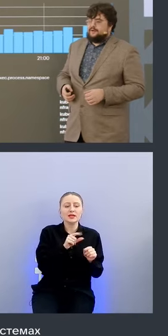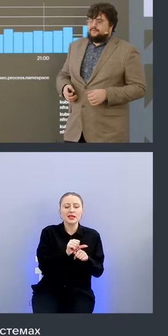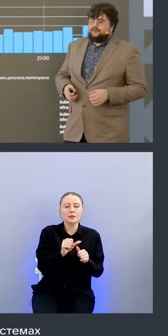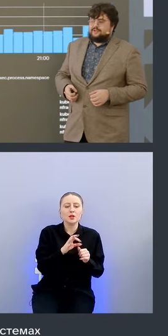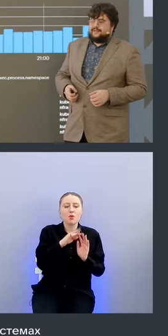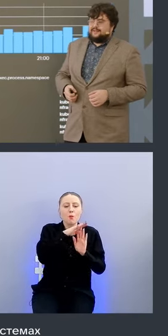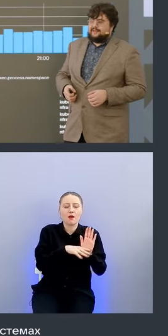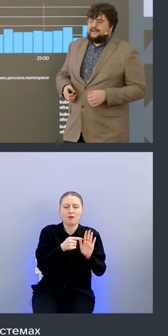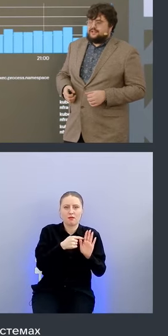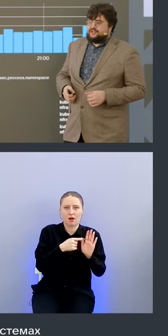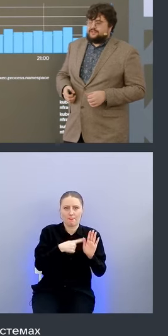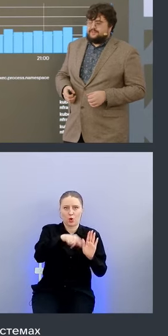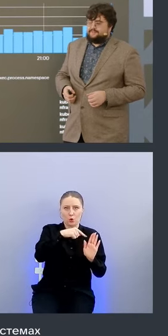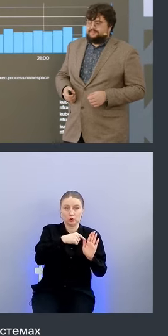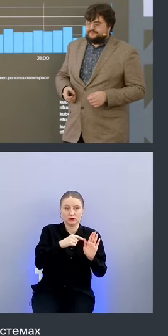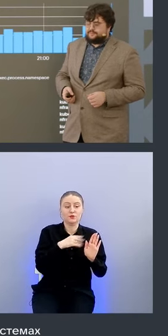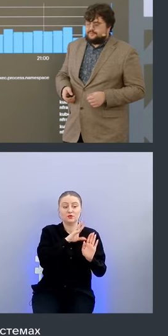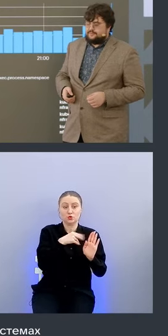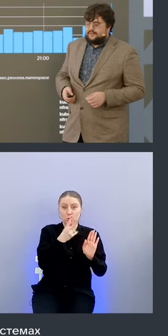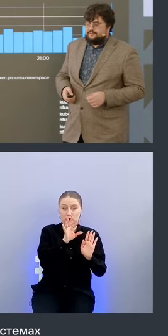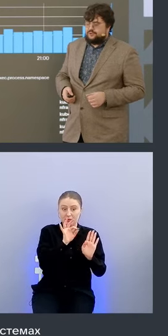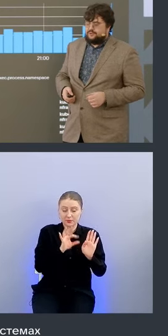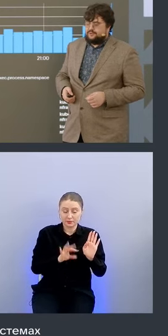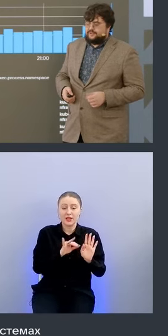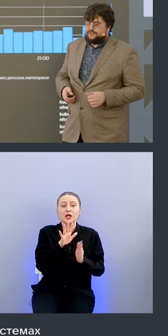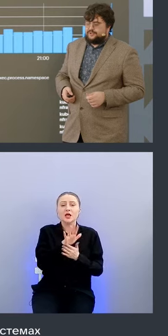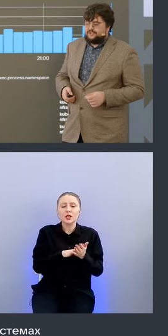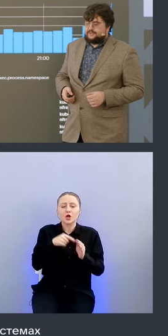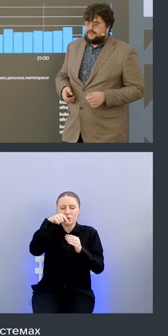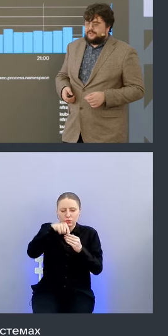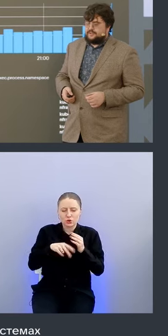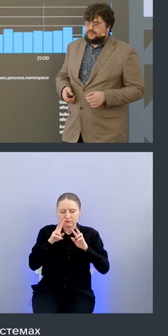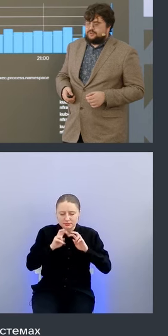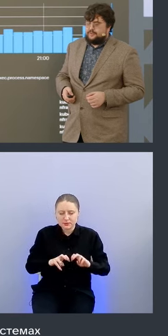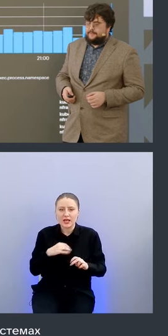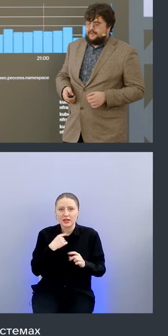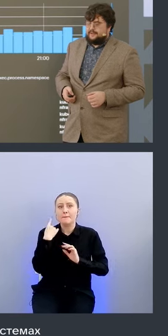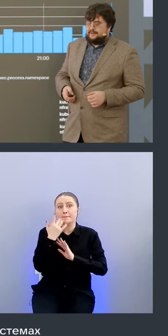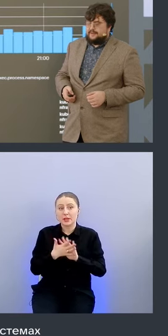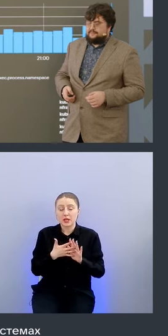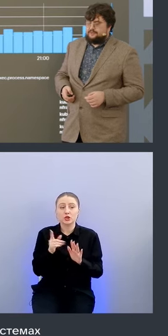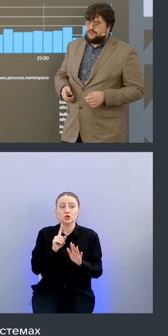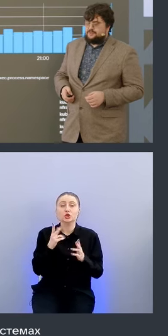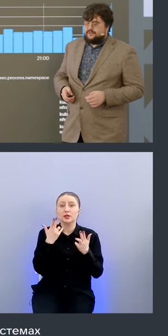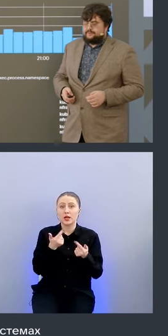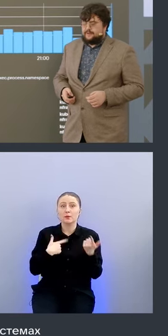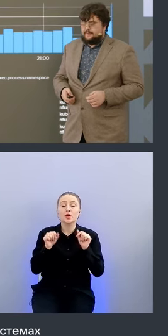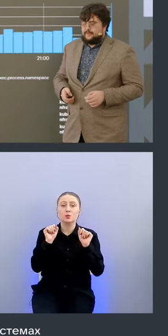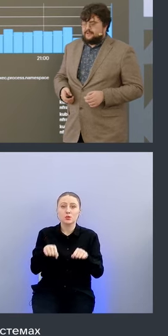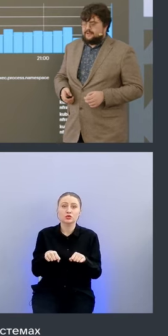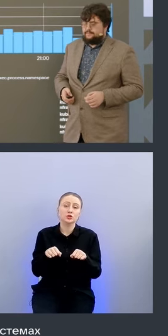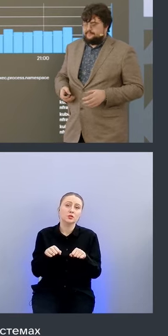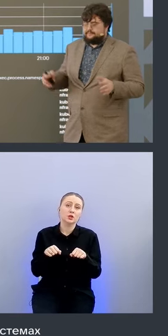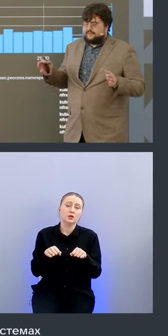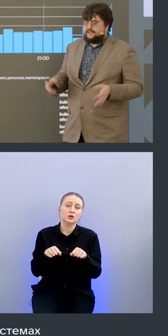вот и дальше путем глубокого ресерча нам стало понятно что да мы можем но прямо